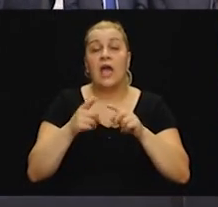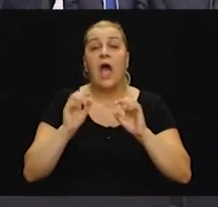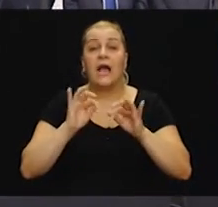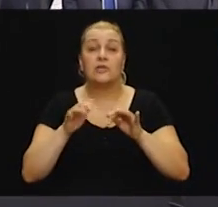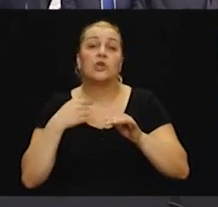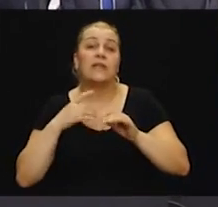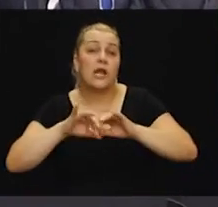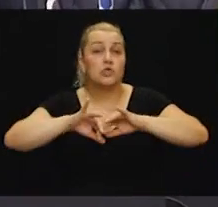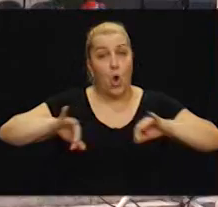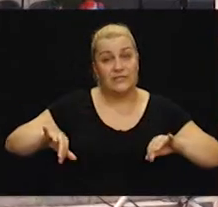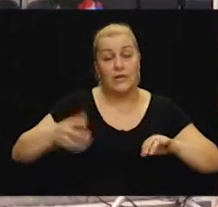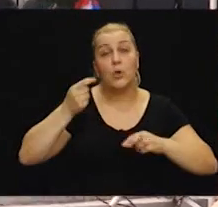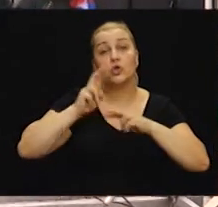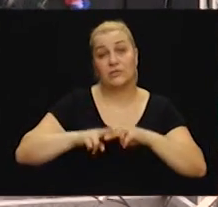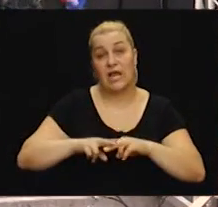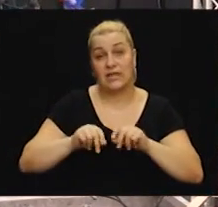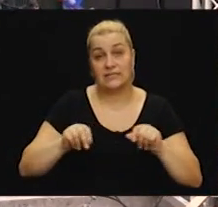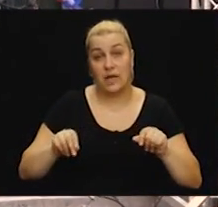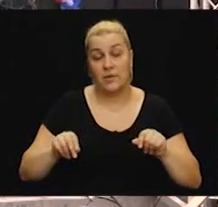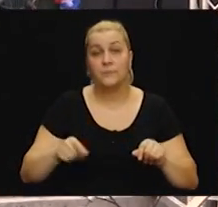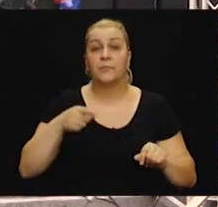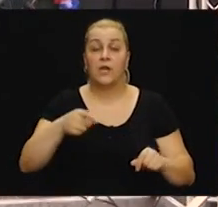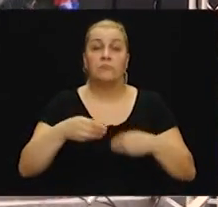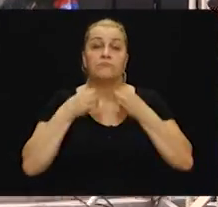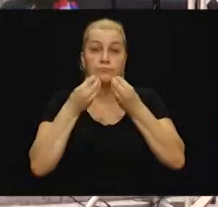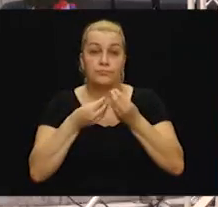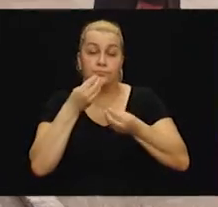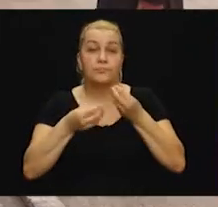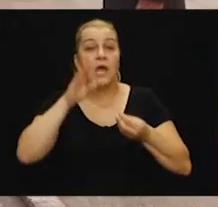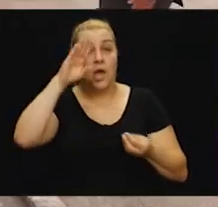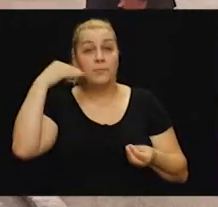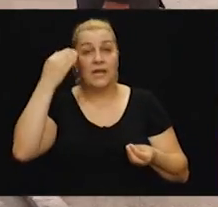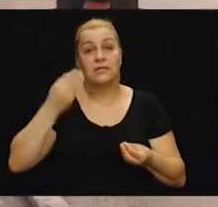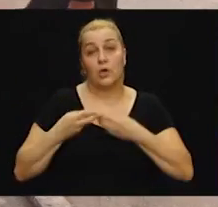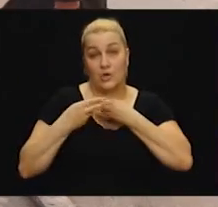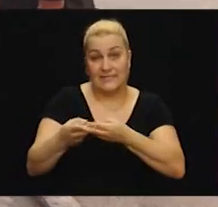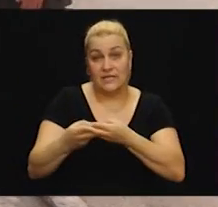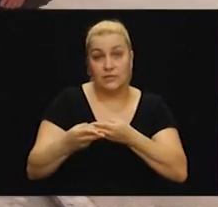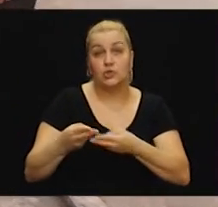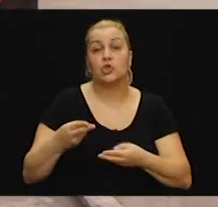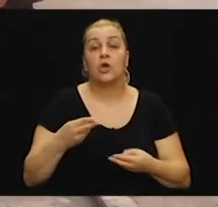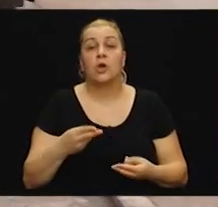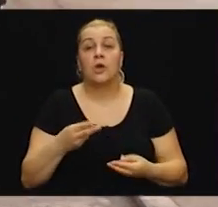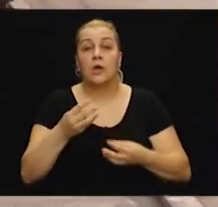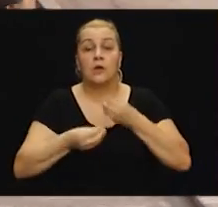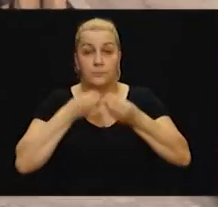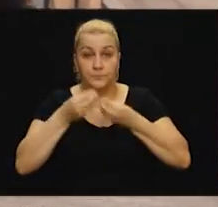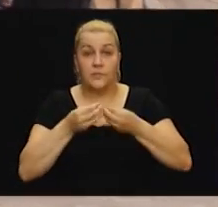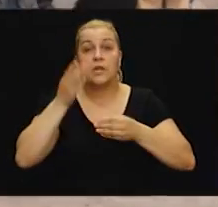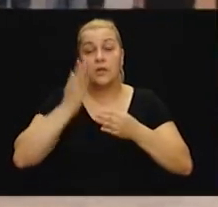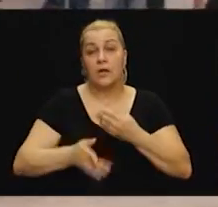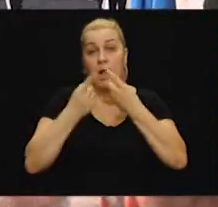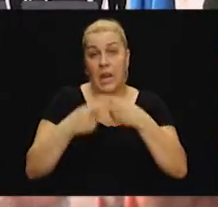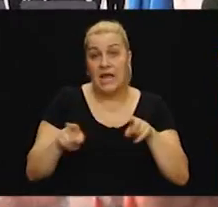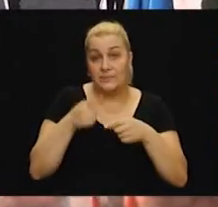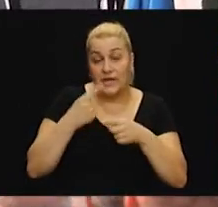Velimir Barbi, također sudnik akcije na početku, Svečana se je predao prijavake za sadniku naše predsjednike, umiroljenom pukovniku Miljenku Jeliću. U glazbenom